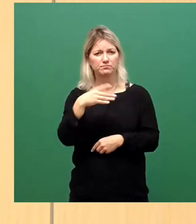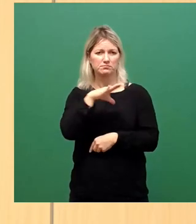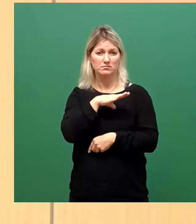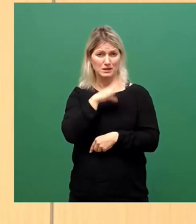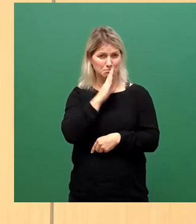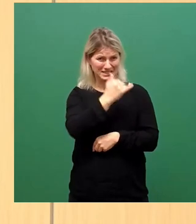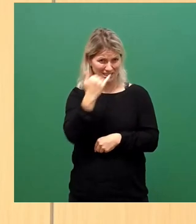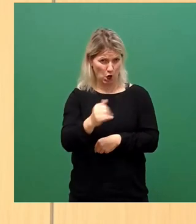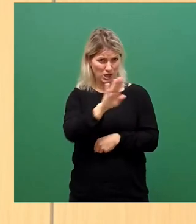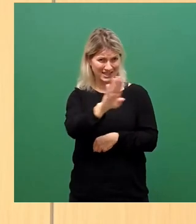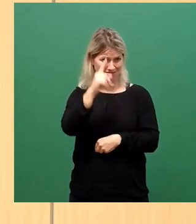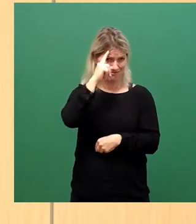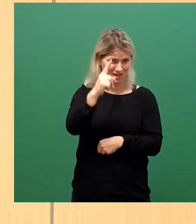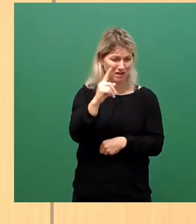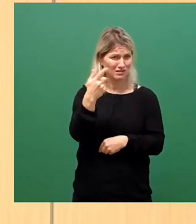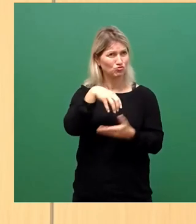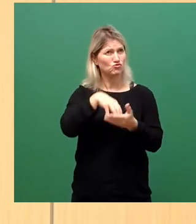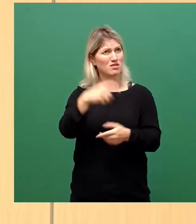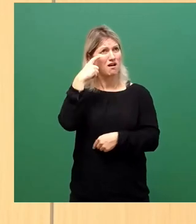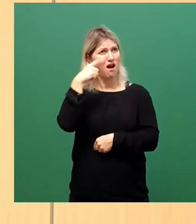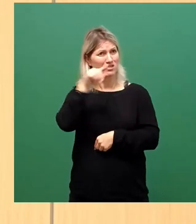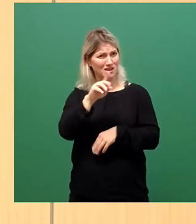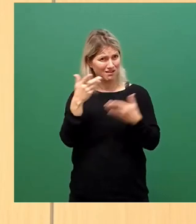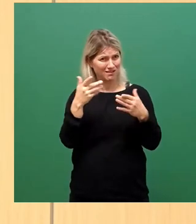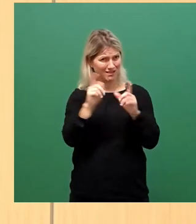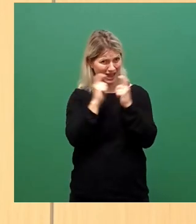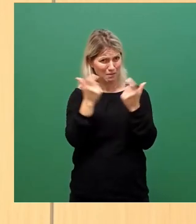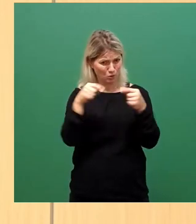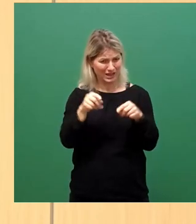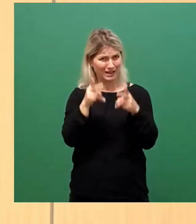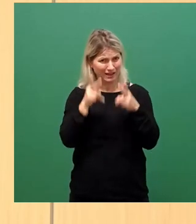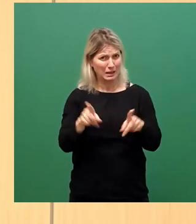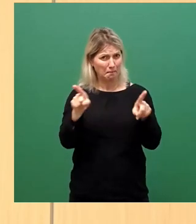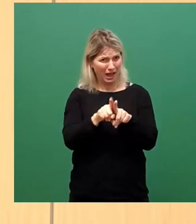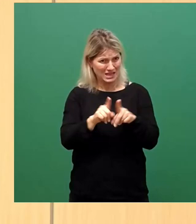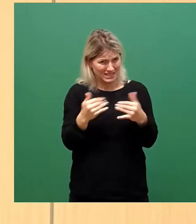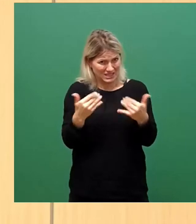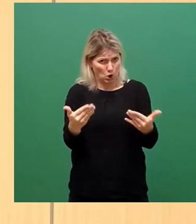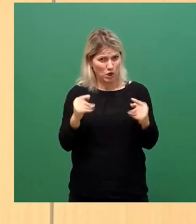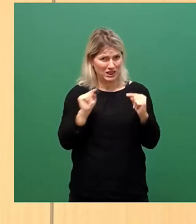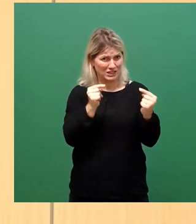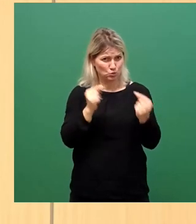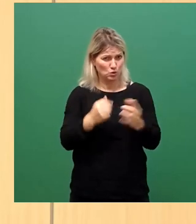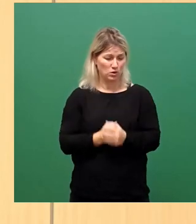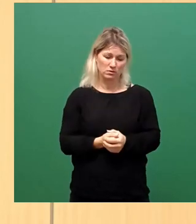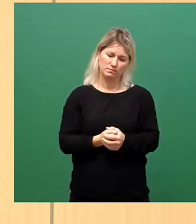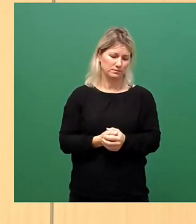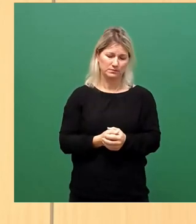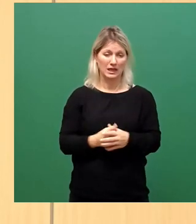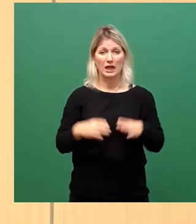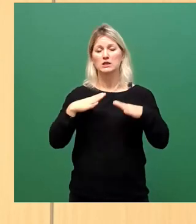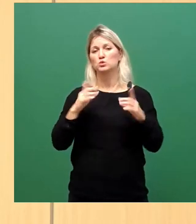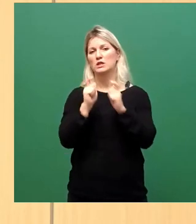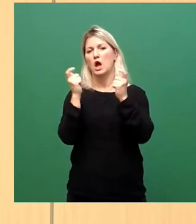dass hier dieser Stadtrat, dieses Gremium wäre das Richtige für eine solche Diskussion. Wir haben im Gesundheitsausschuss den Versuch nochmal unternommen,